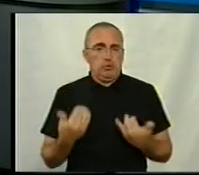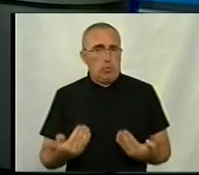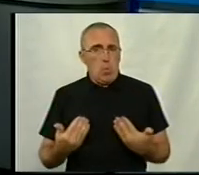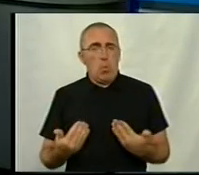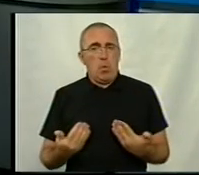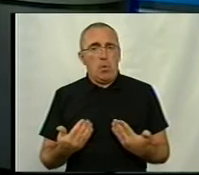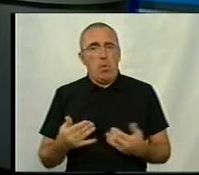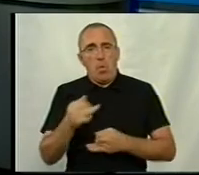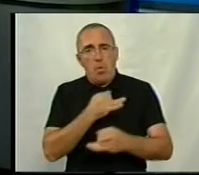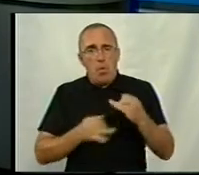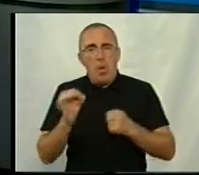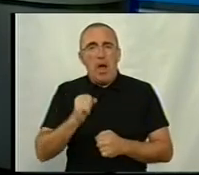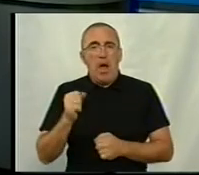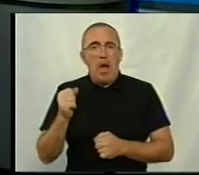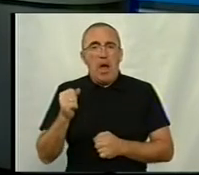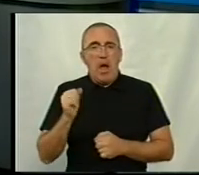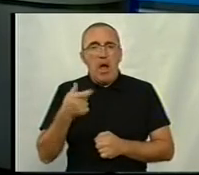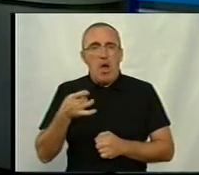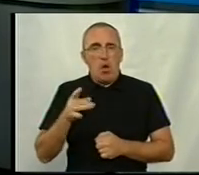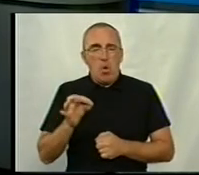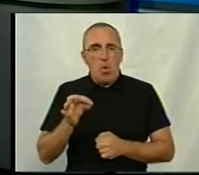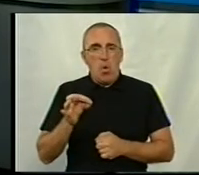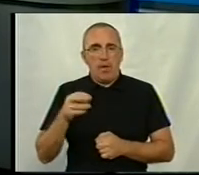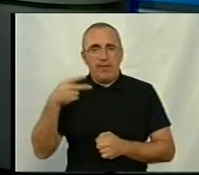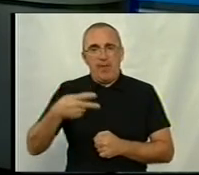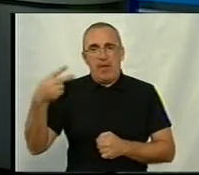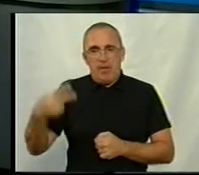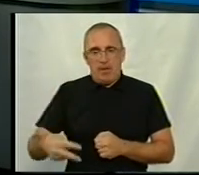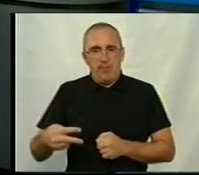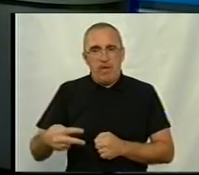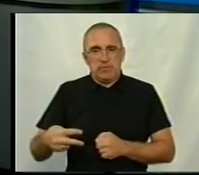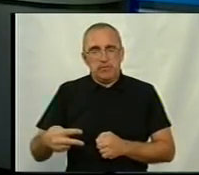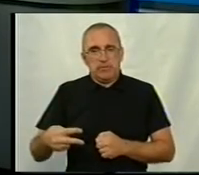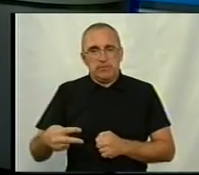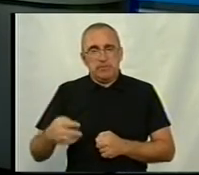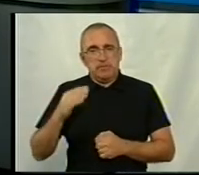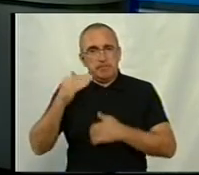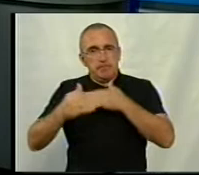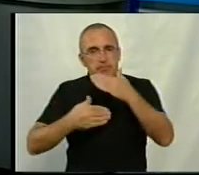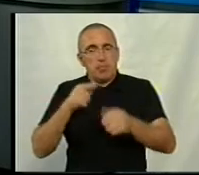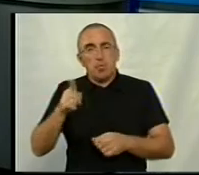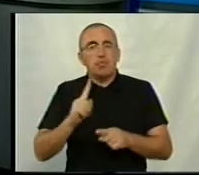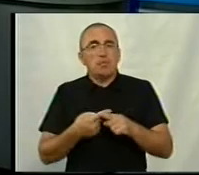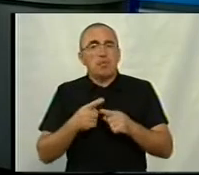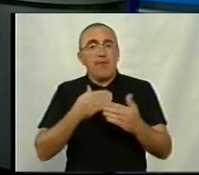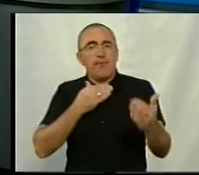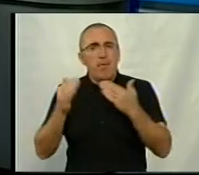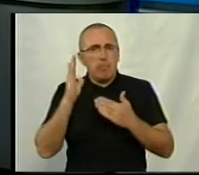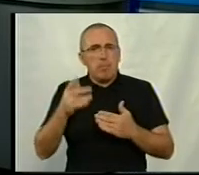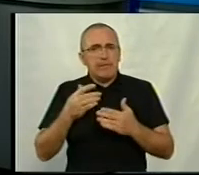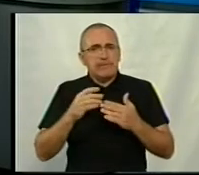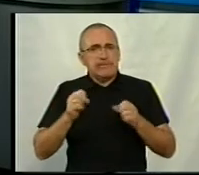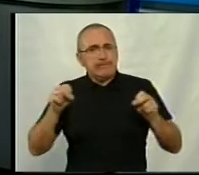говоримо про Агро-2020, Агроекспо? Тенденція ось у чому. Виставка буде більш